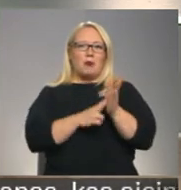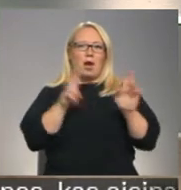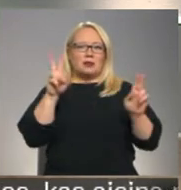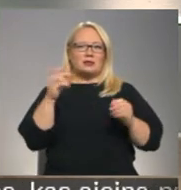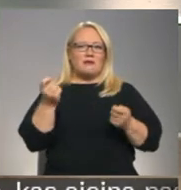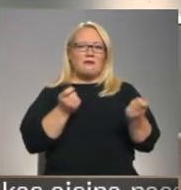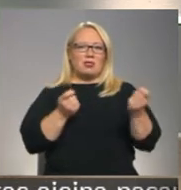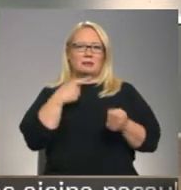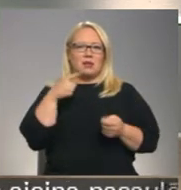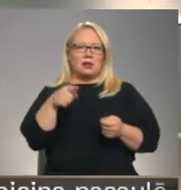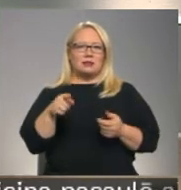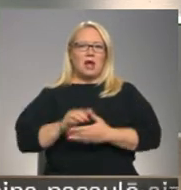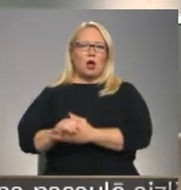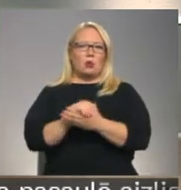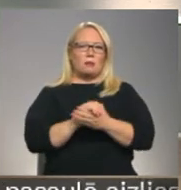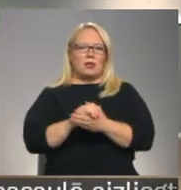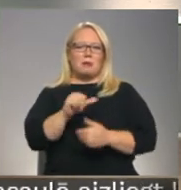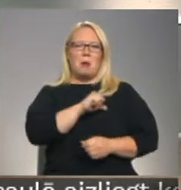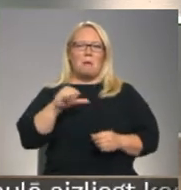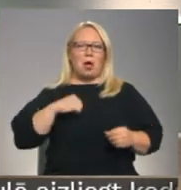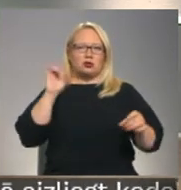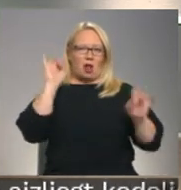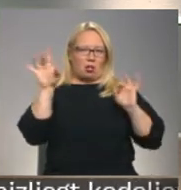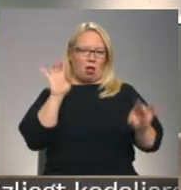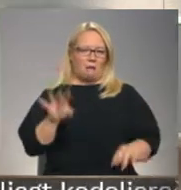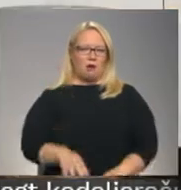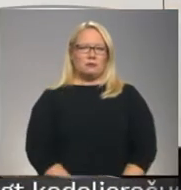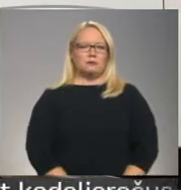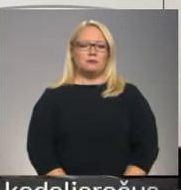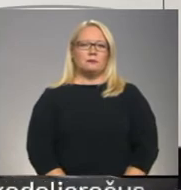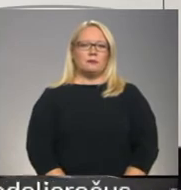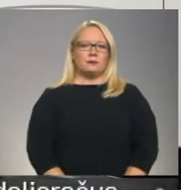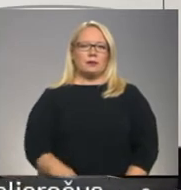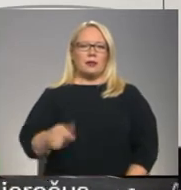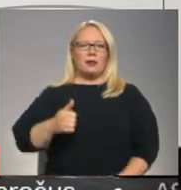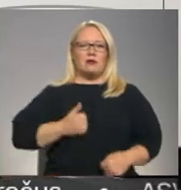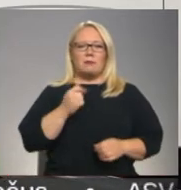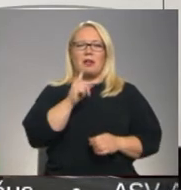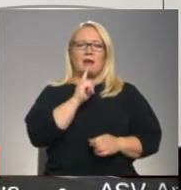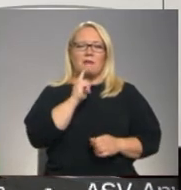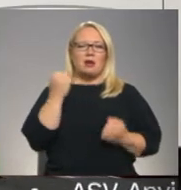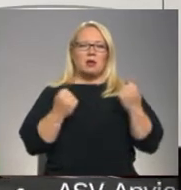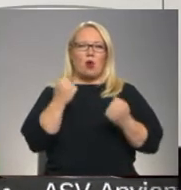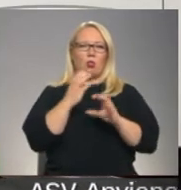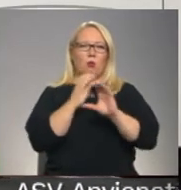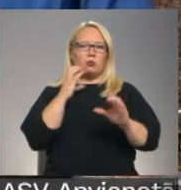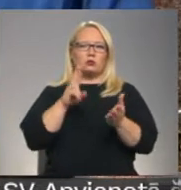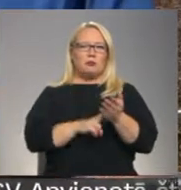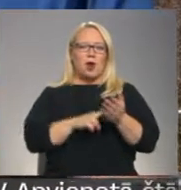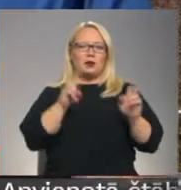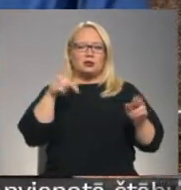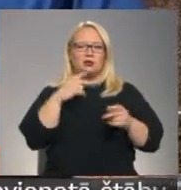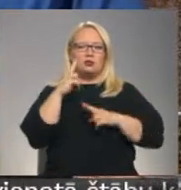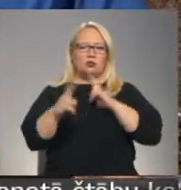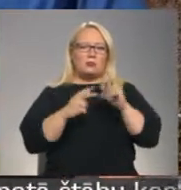par arotbiedrības pašreklāmu un turpin TV kurzem. Akcijas sabiedrības Līpājas autobusu parku šoferu sūdzas par darba